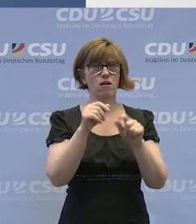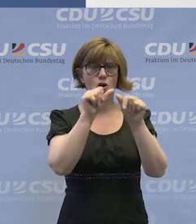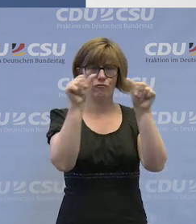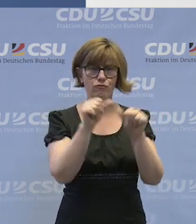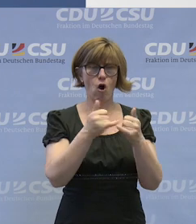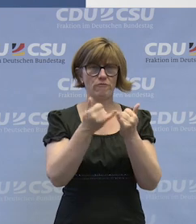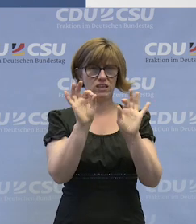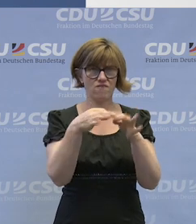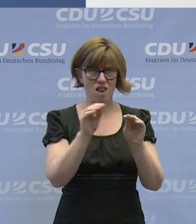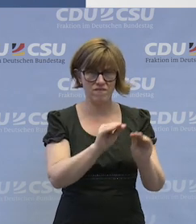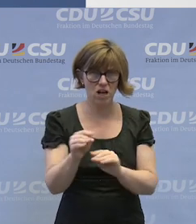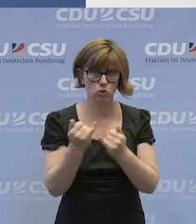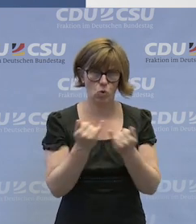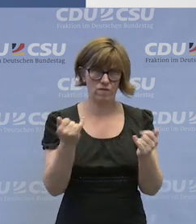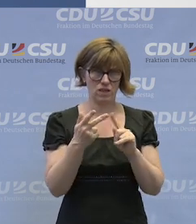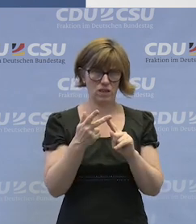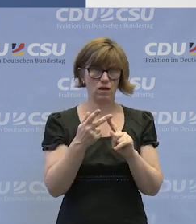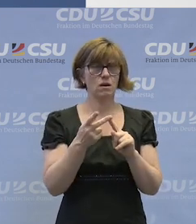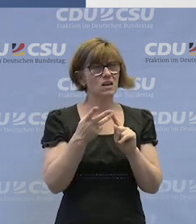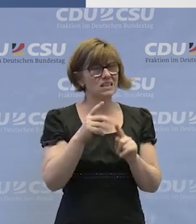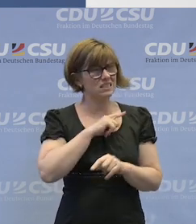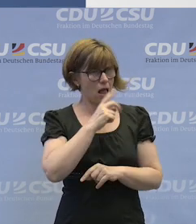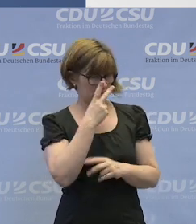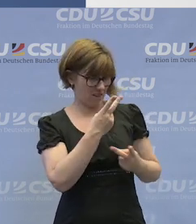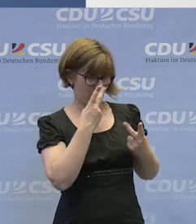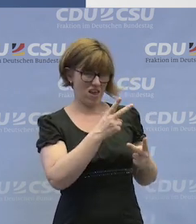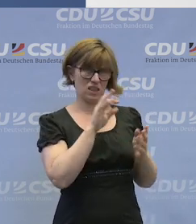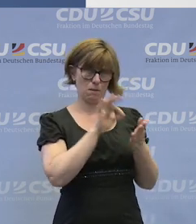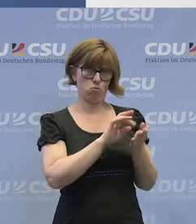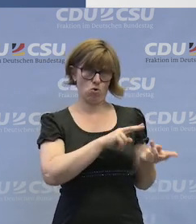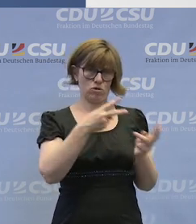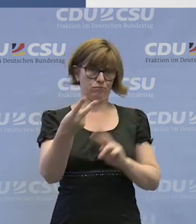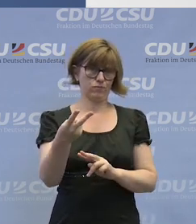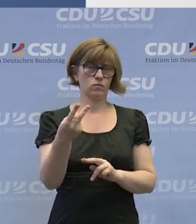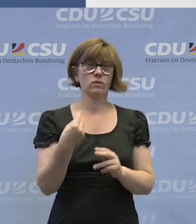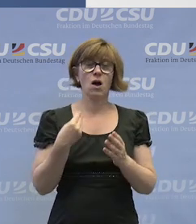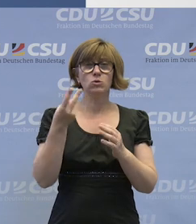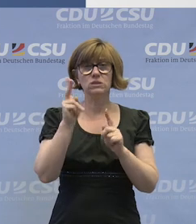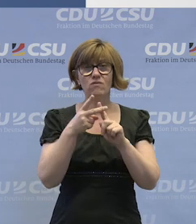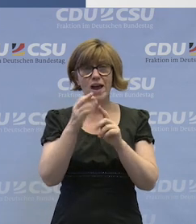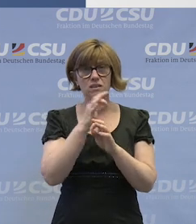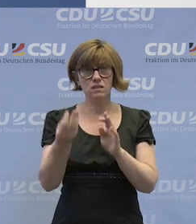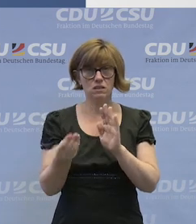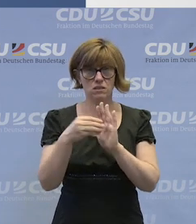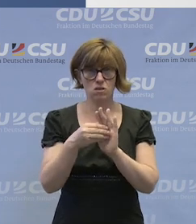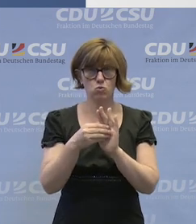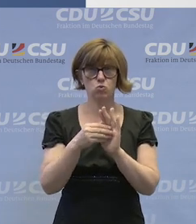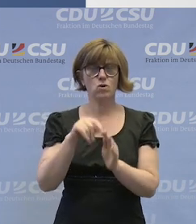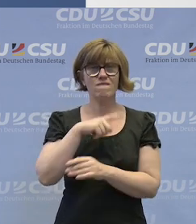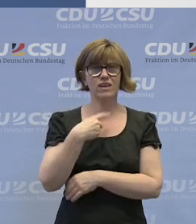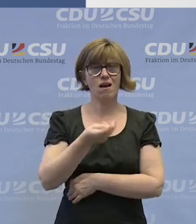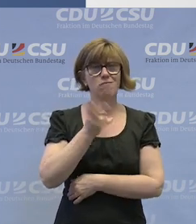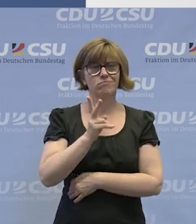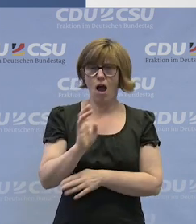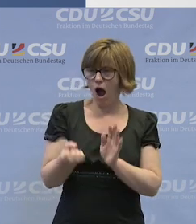des Qualifizierens. Das ist aus meiner Sicht sehr wichtig. Und wenn ich noch einen zweiten Satz sagen darf, wir haben jetzt